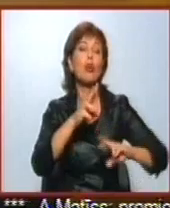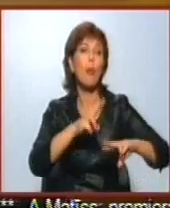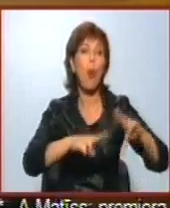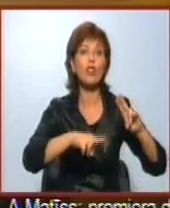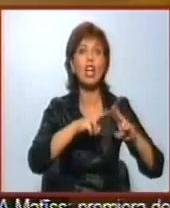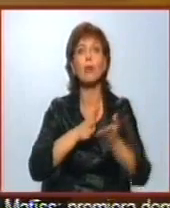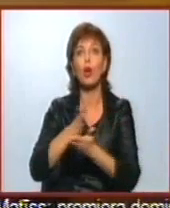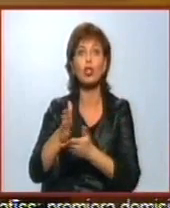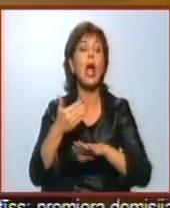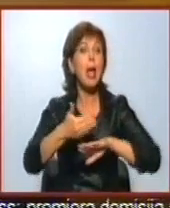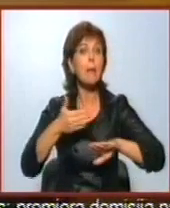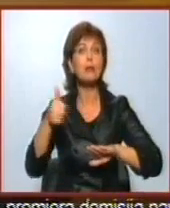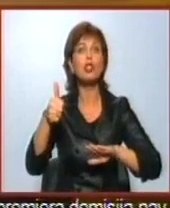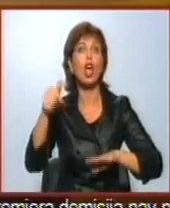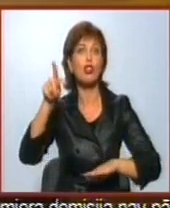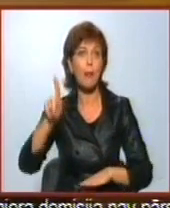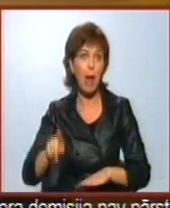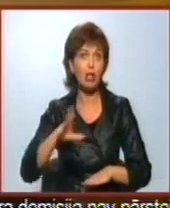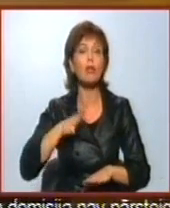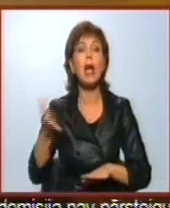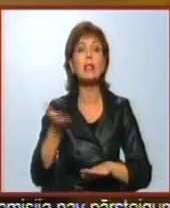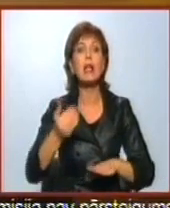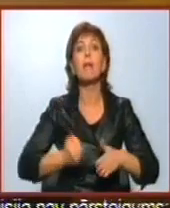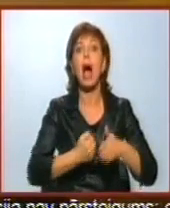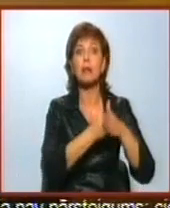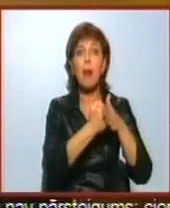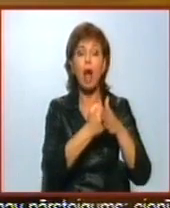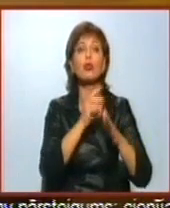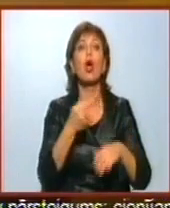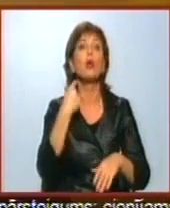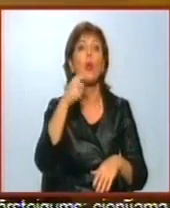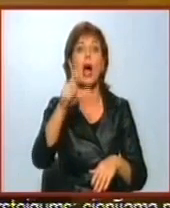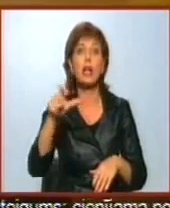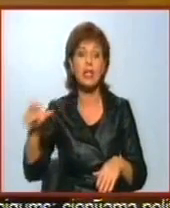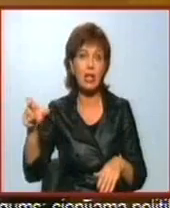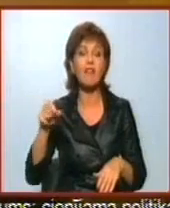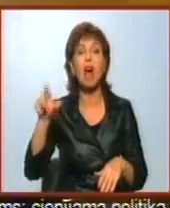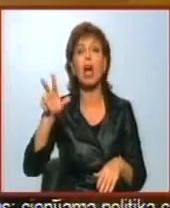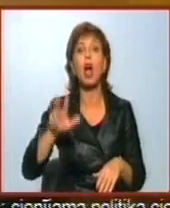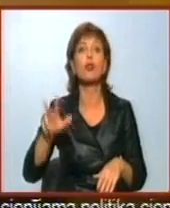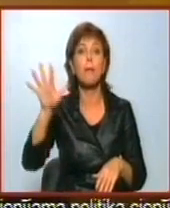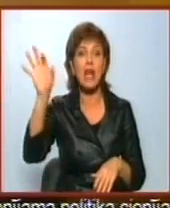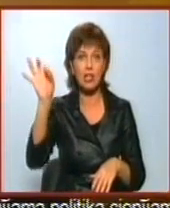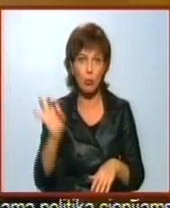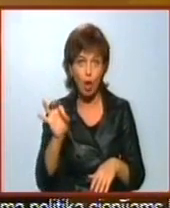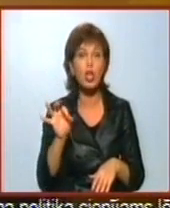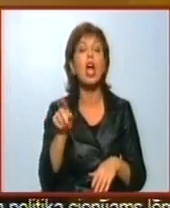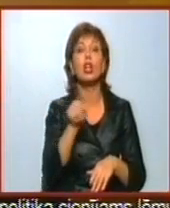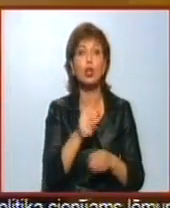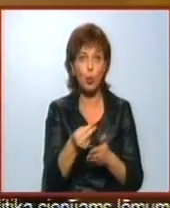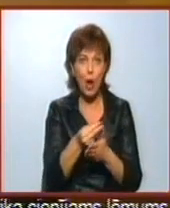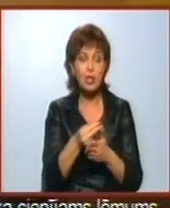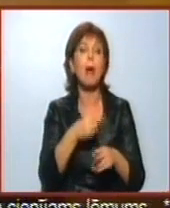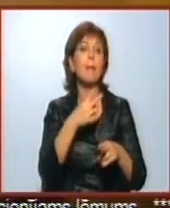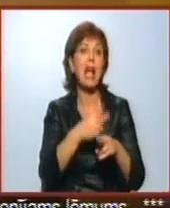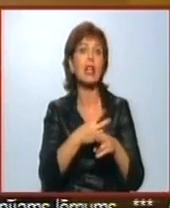Pirms sešiem mēnešiem esmu saņemies atbalsts no rīdzinēkuma, vairāk nekāpījies lāsnieks procents. Šis atbalsts nozēmē ienākumu strādā,